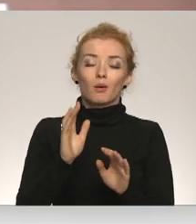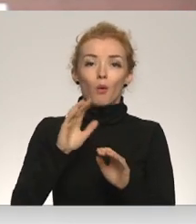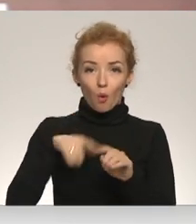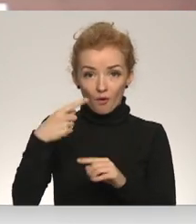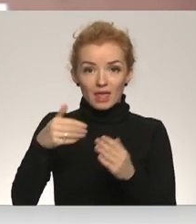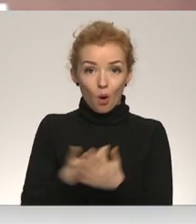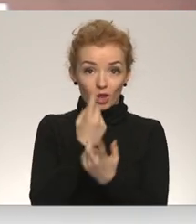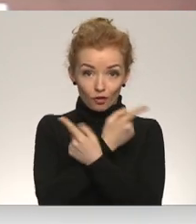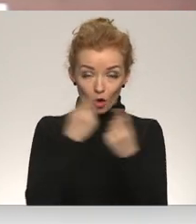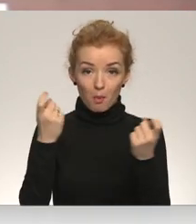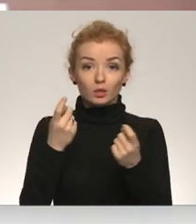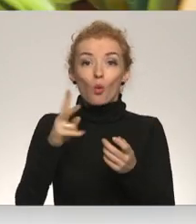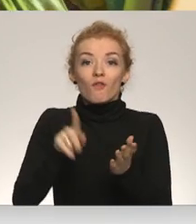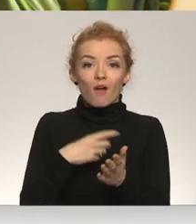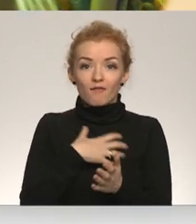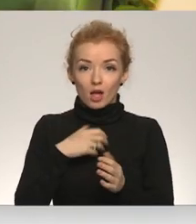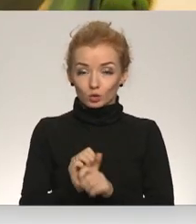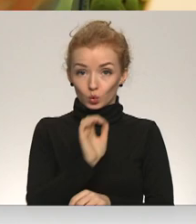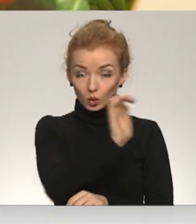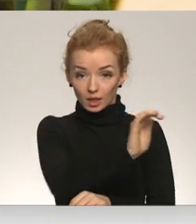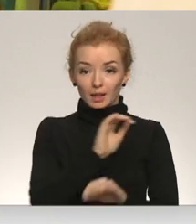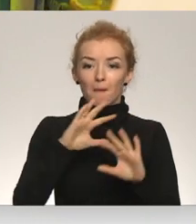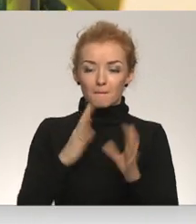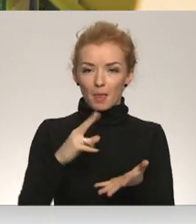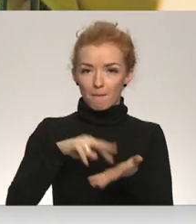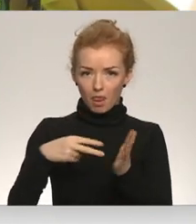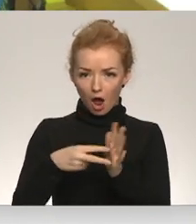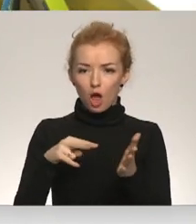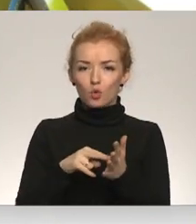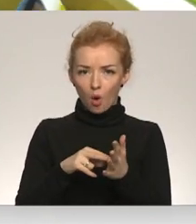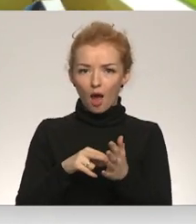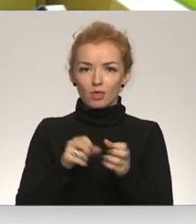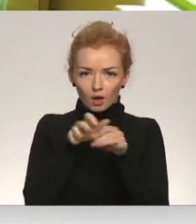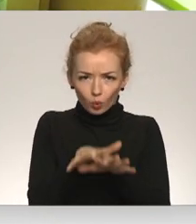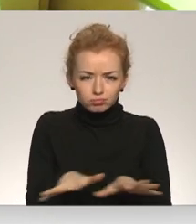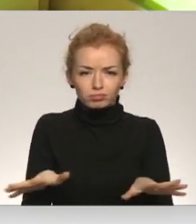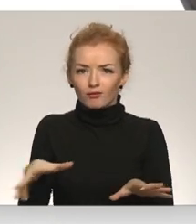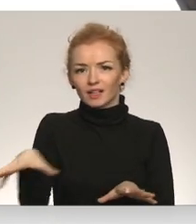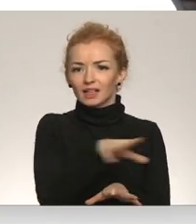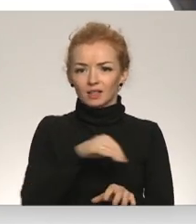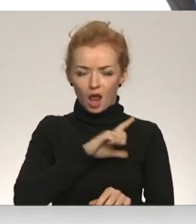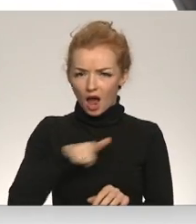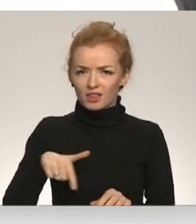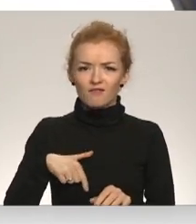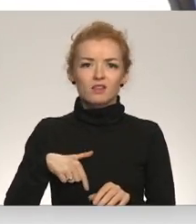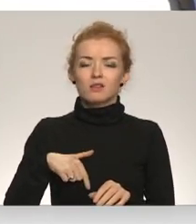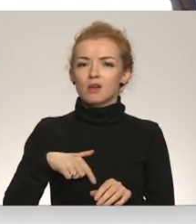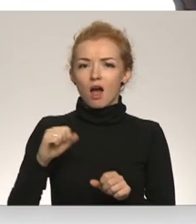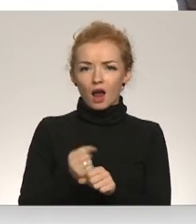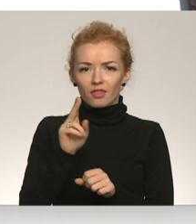būs jauna informācija ar aktuālēm vajadzībām. Tiek plānoti loģistika pa visu Latvijas sadarbībā gan ar pašvaldībām, gan nevalstiskām